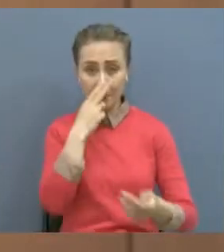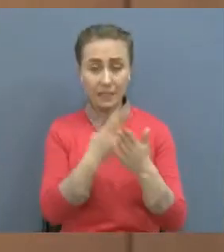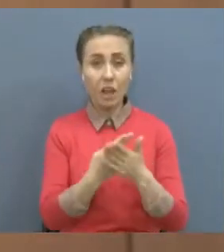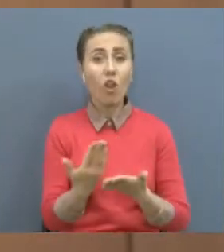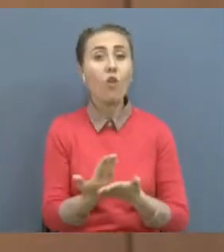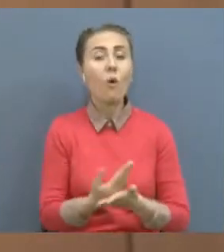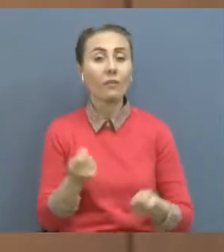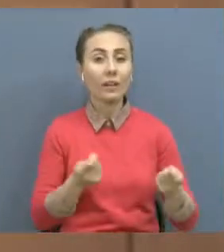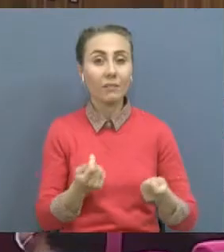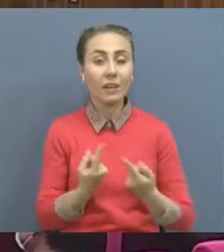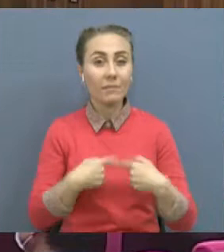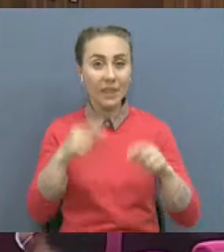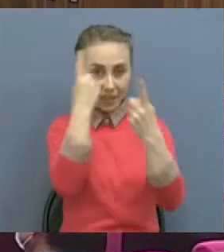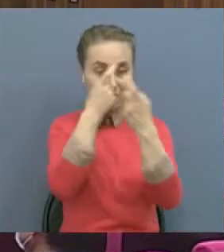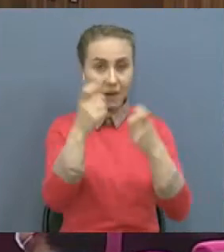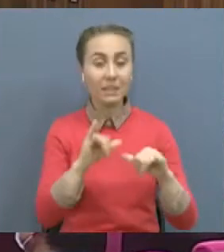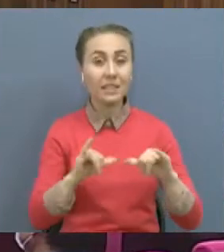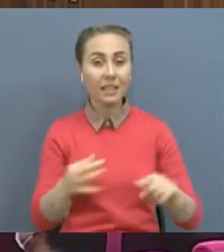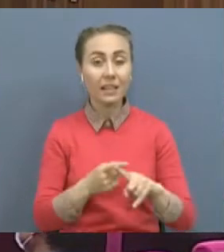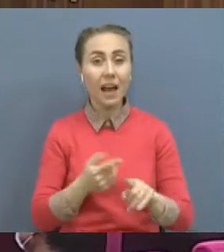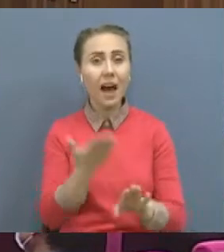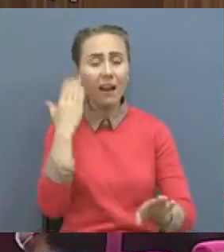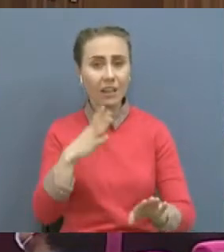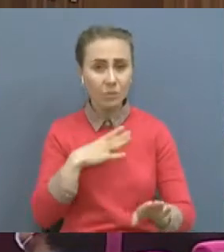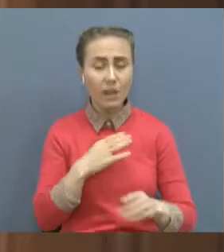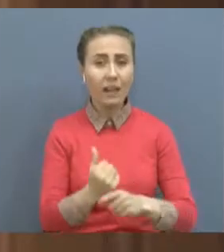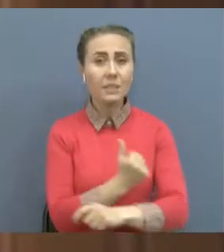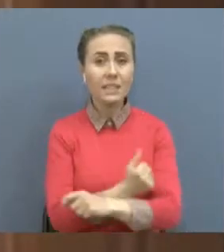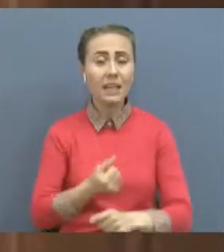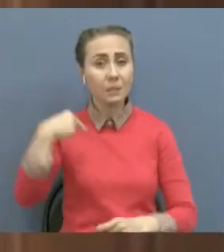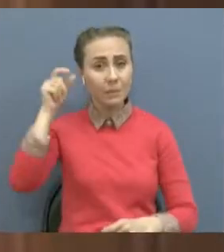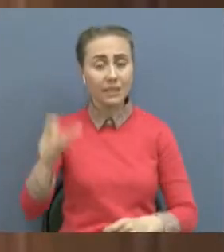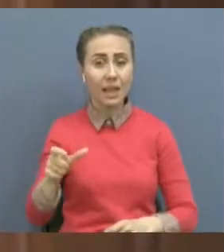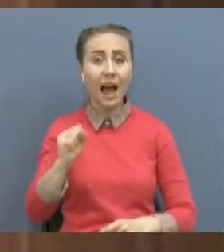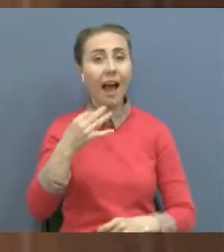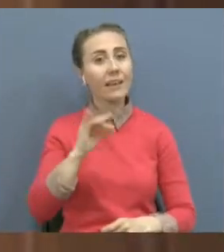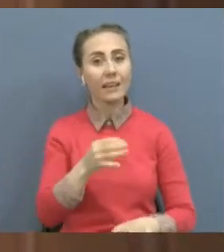сайысат саласындағы 20 жылдық тәжірбесі бар білікті маман екенін ата бөтті.